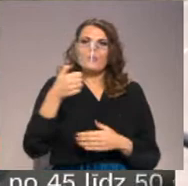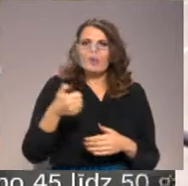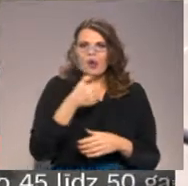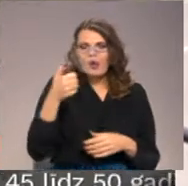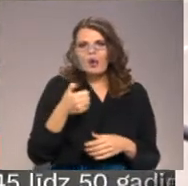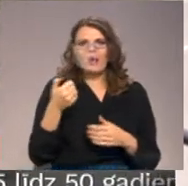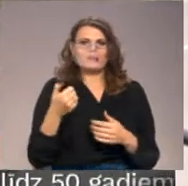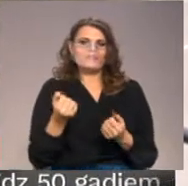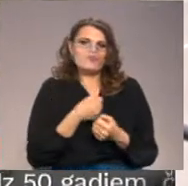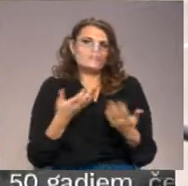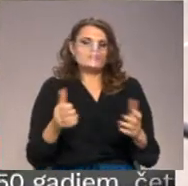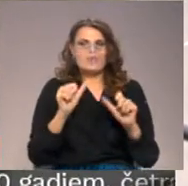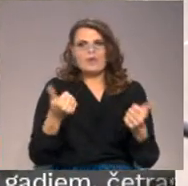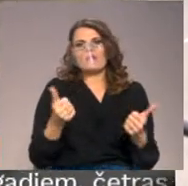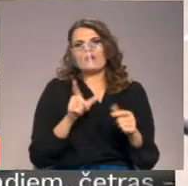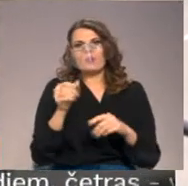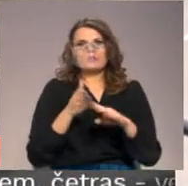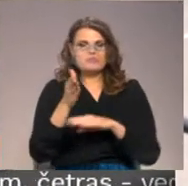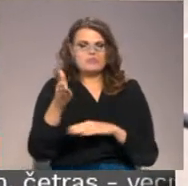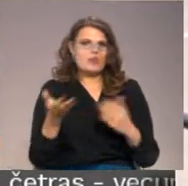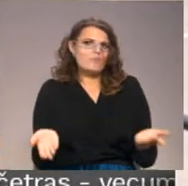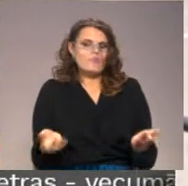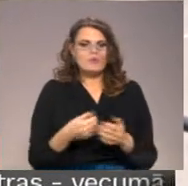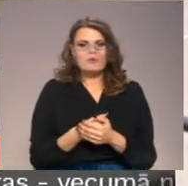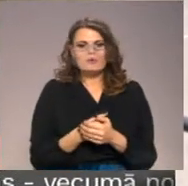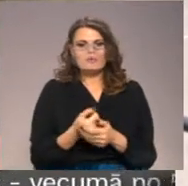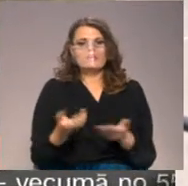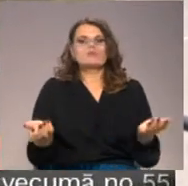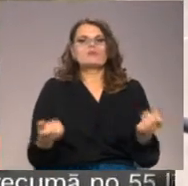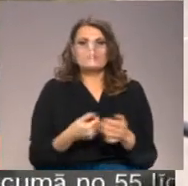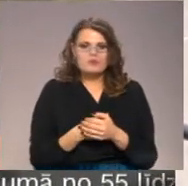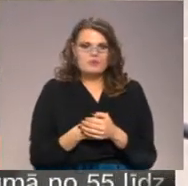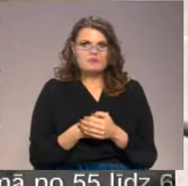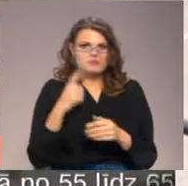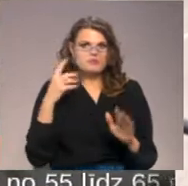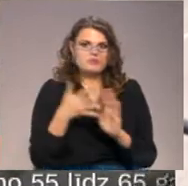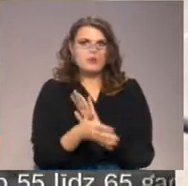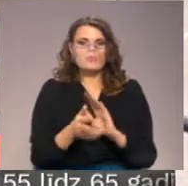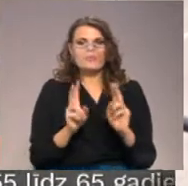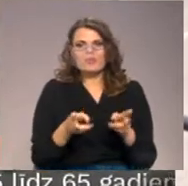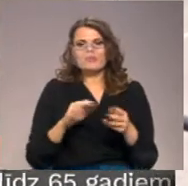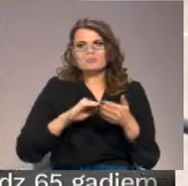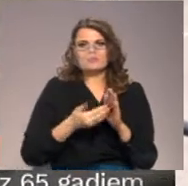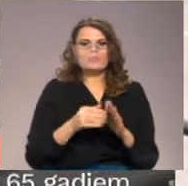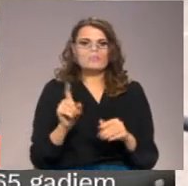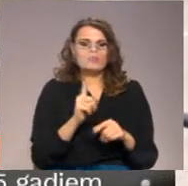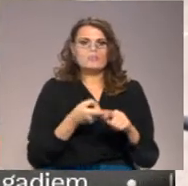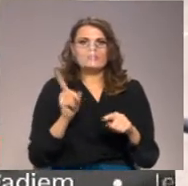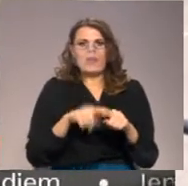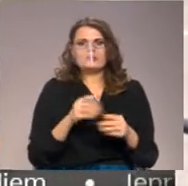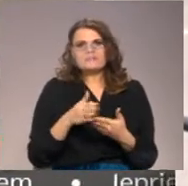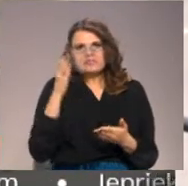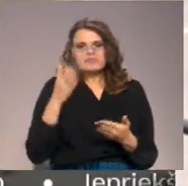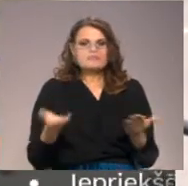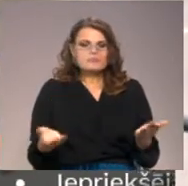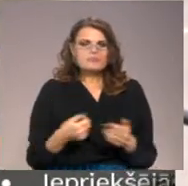gads, un diemžēl nevaram apciemot, bet saprotu, ka situācija tāda, kāda ir.